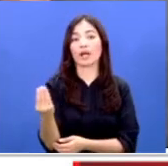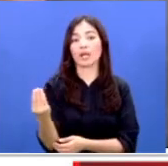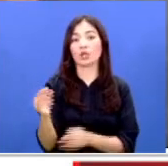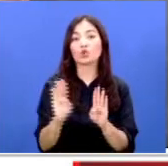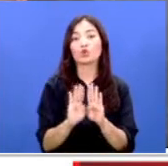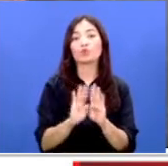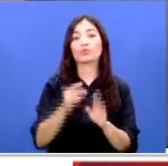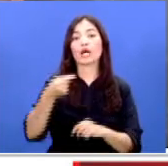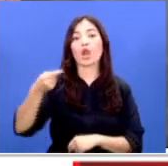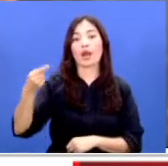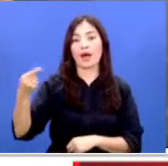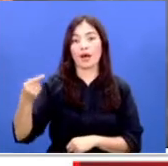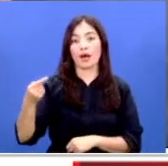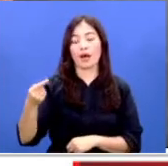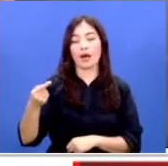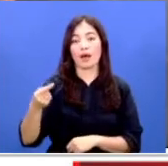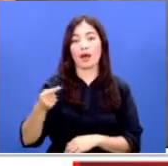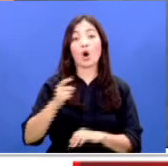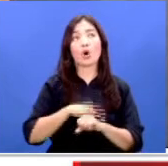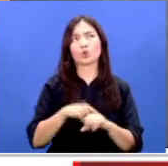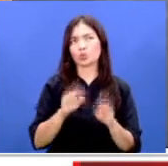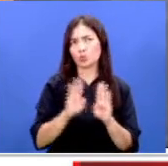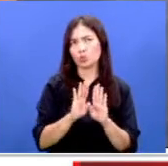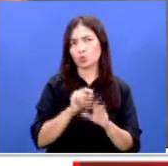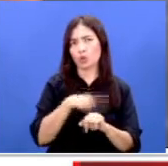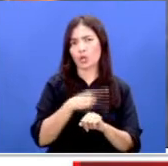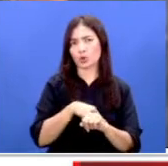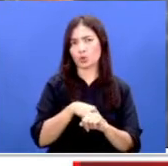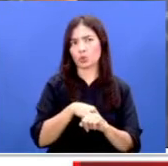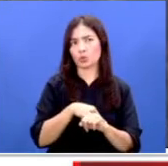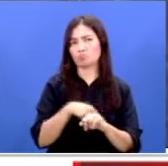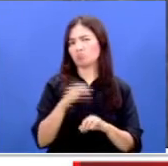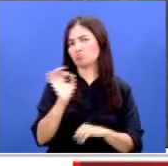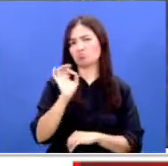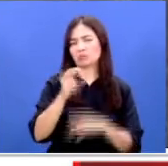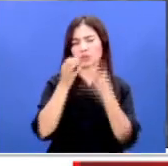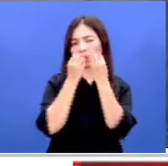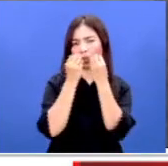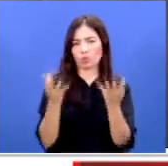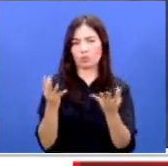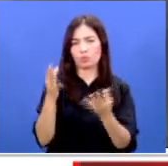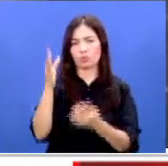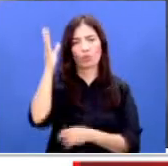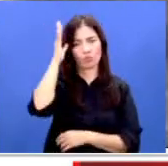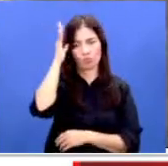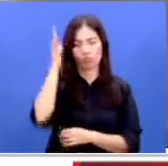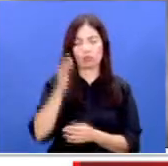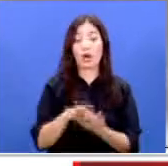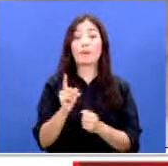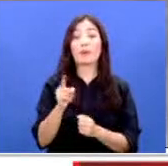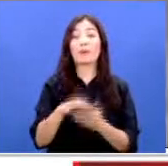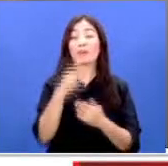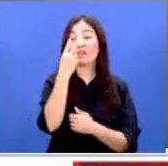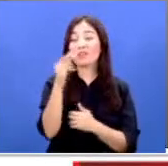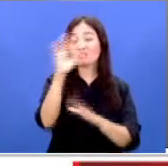untuk jangka waktu kapan ditutupnya masih belum diketahui karena memang masih